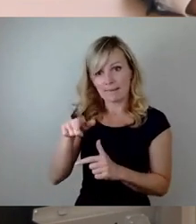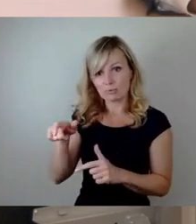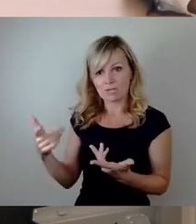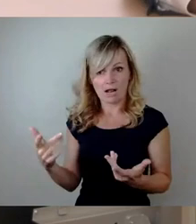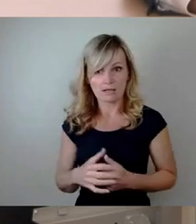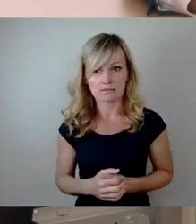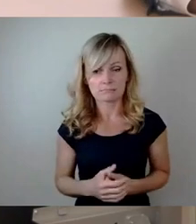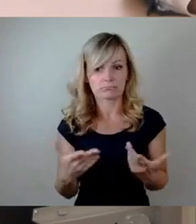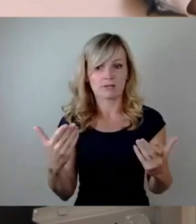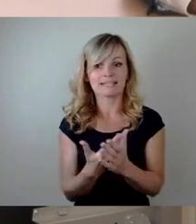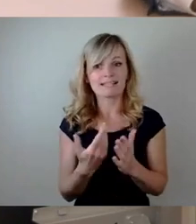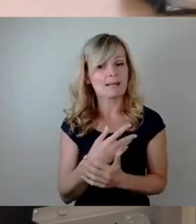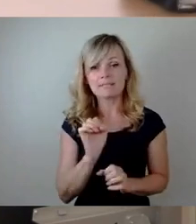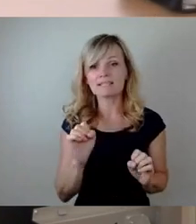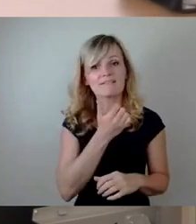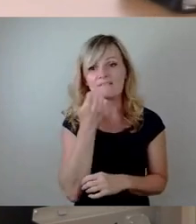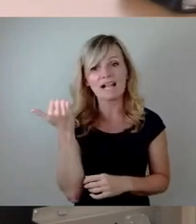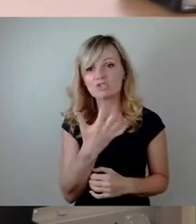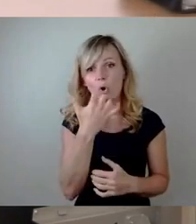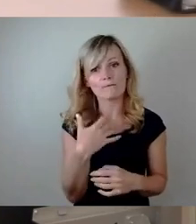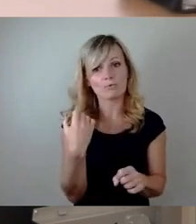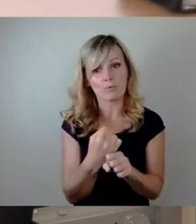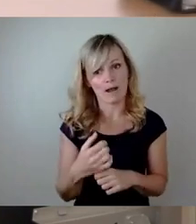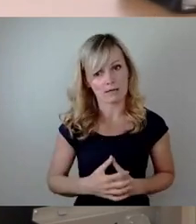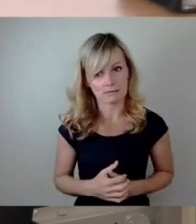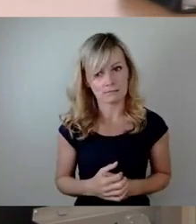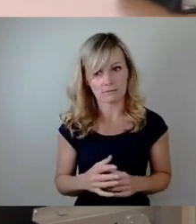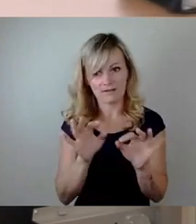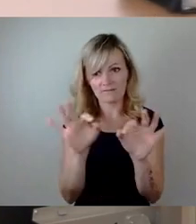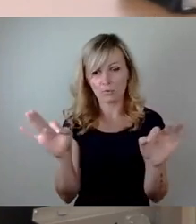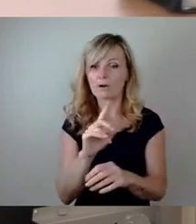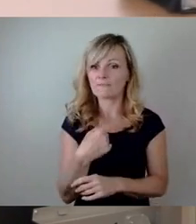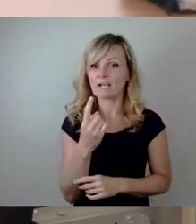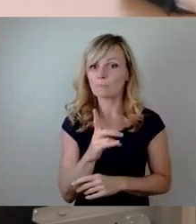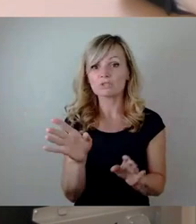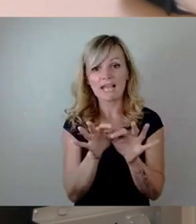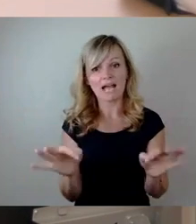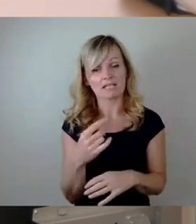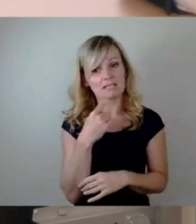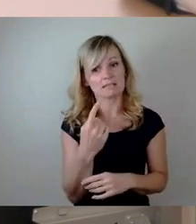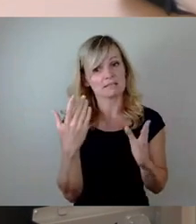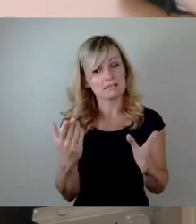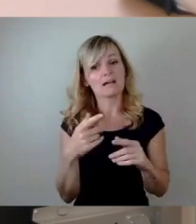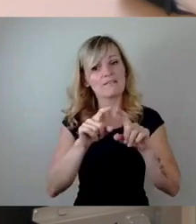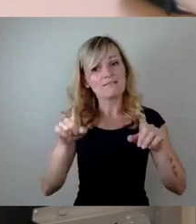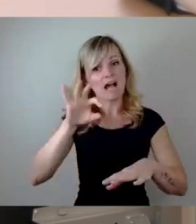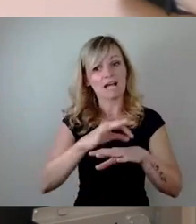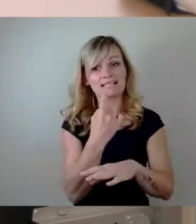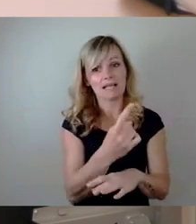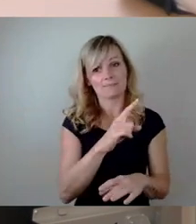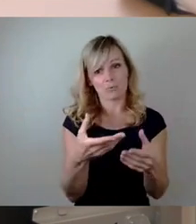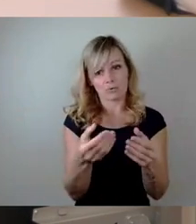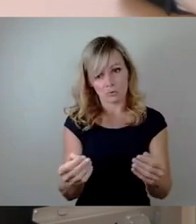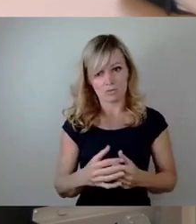wir sollten den Leuten keine falschen Hoffnungen machen, sondern wir müssen ehrlich sein, das ist ein Thema, was Fachärzte lösen müssen